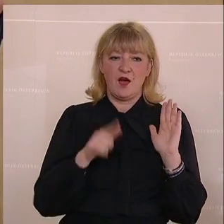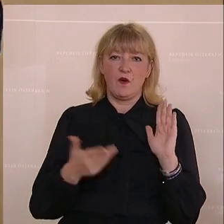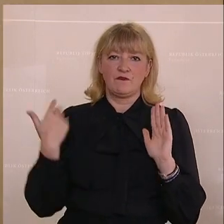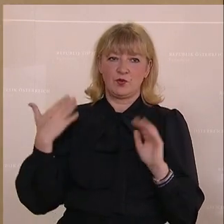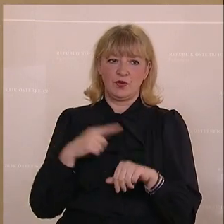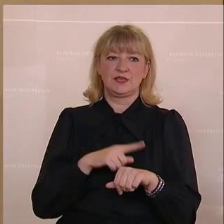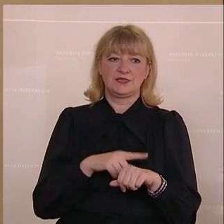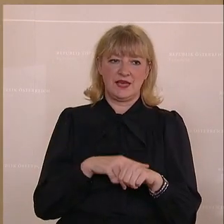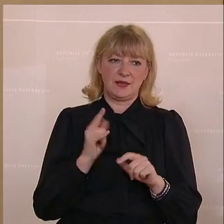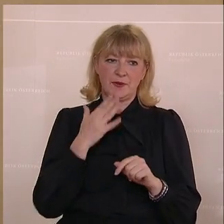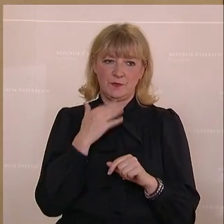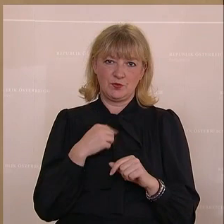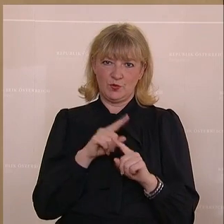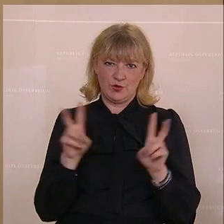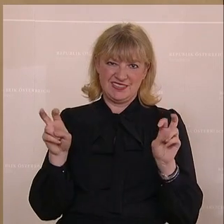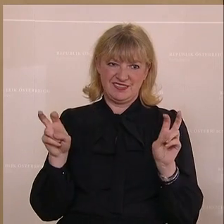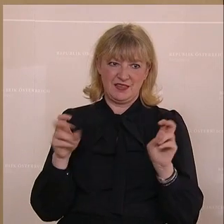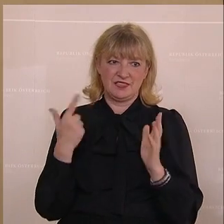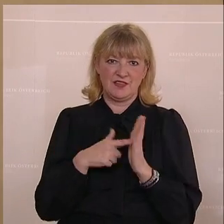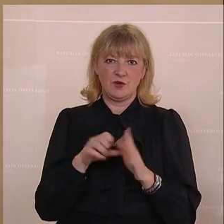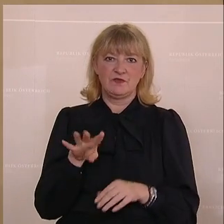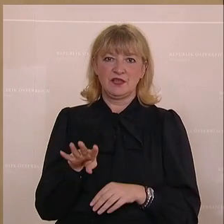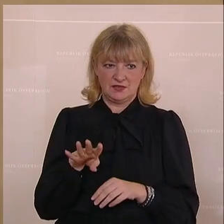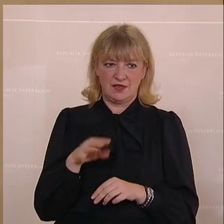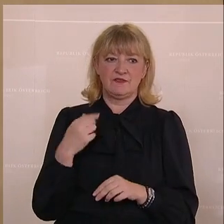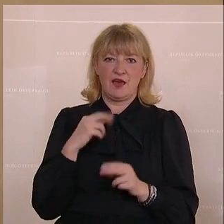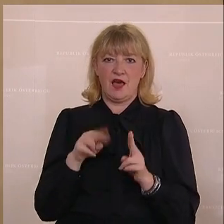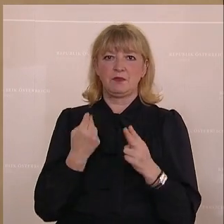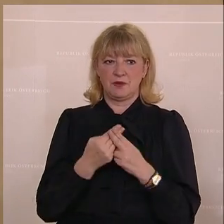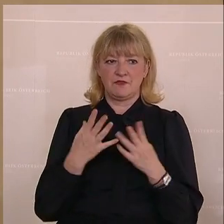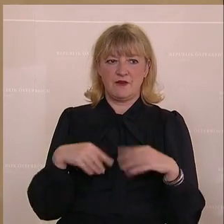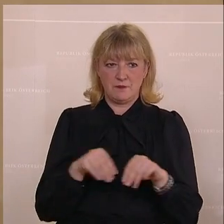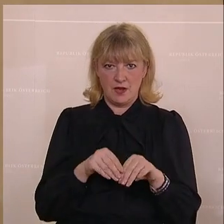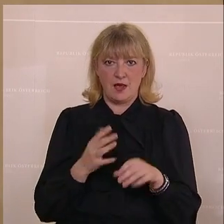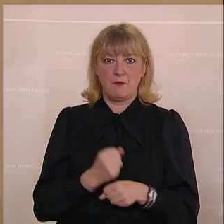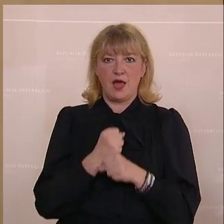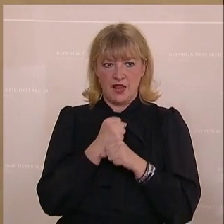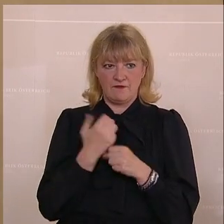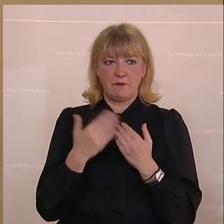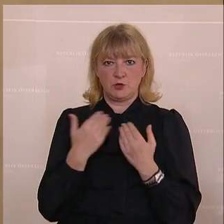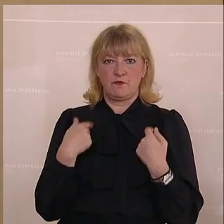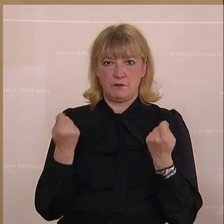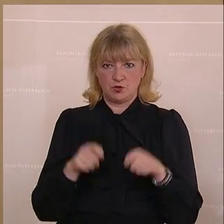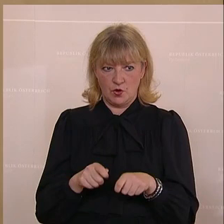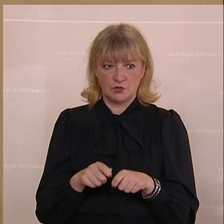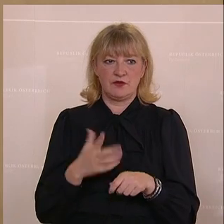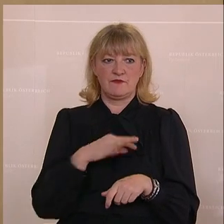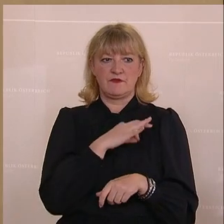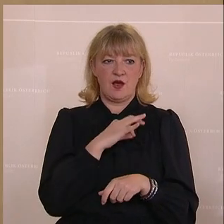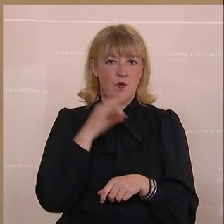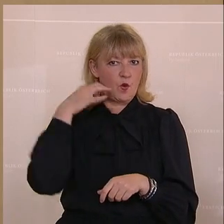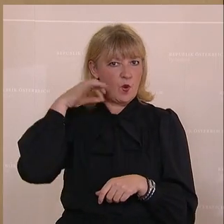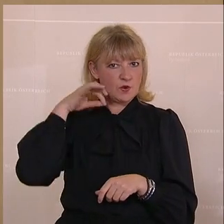Vergangenheit, aber ich möchte es nur zitieren, 2014 einmal eine Anpassung der Familienbeihilfe zum Beispiel beschlossen, Frau Kollegin Heine